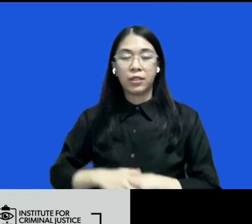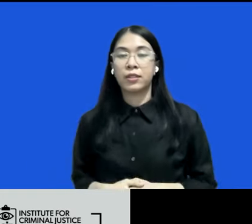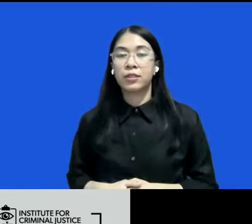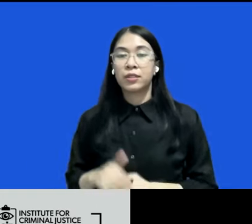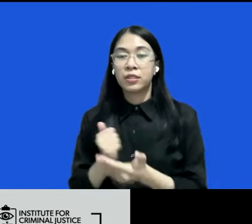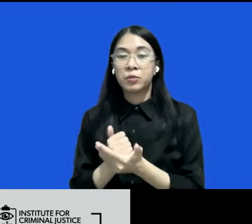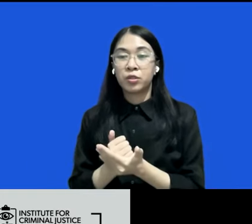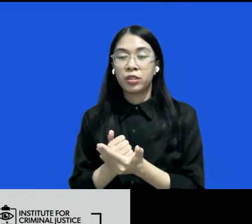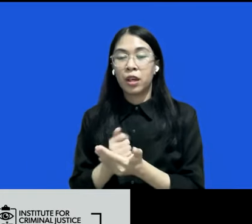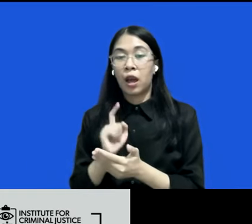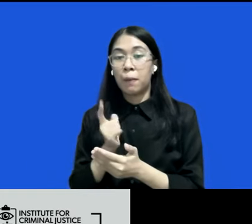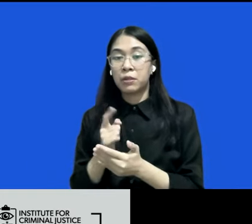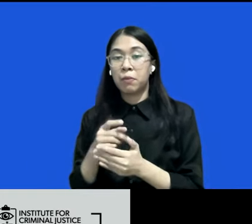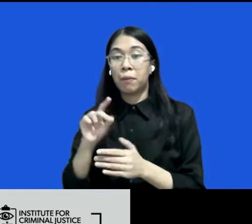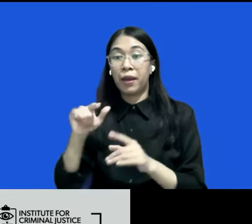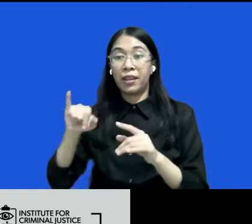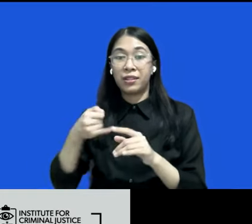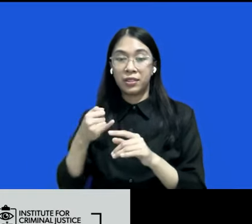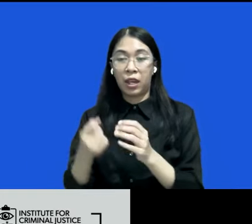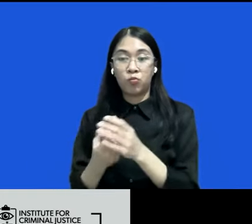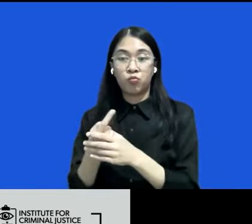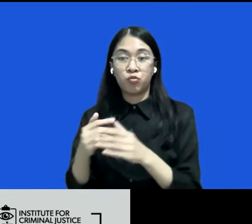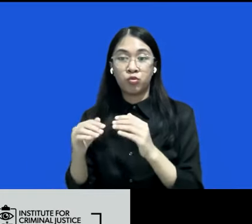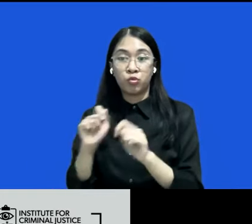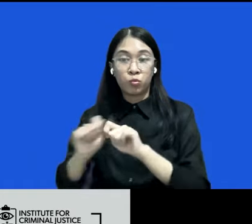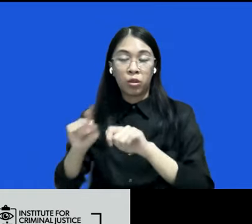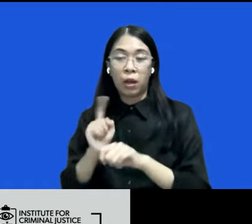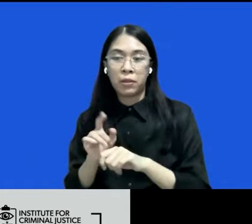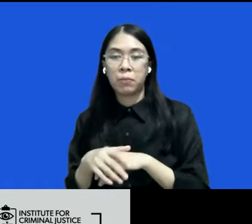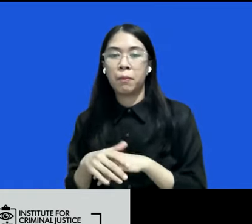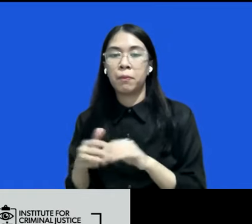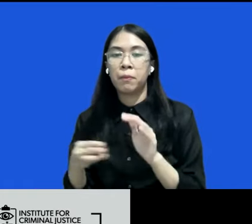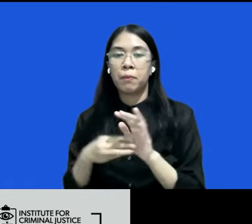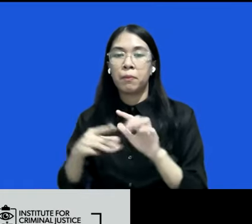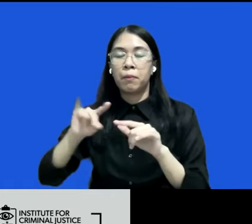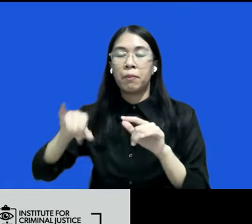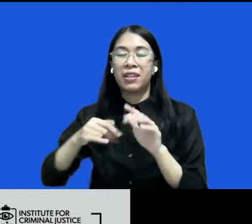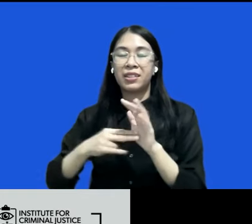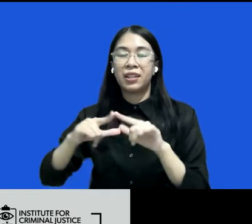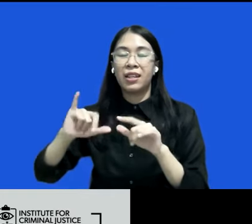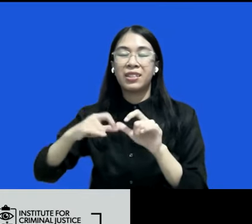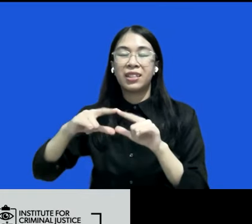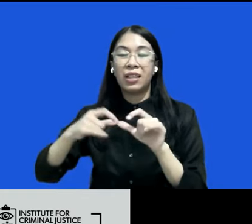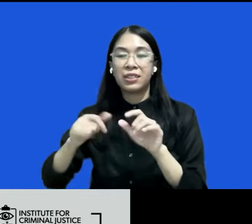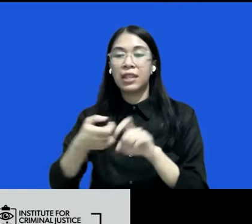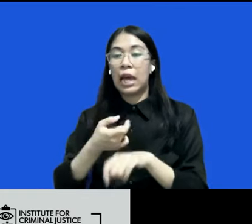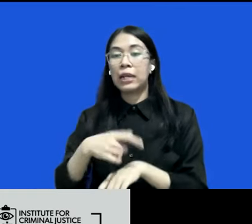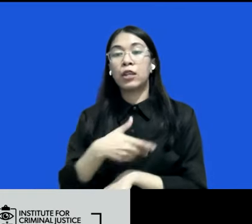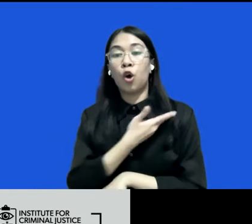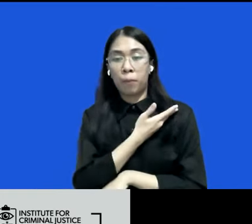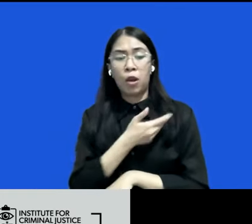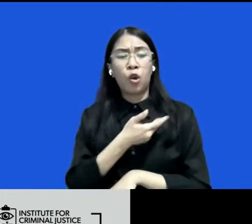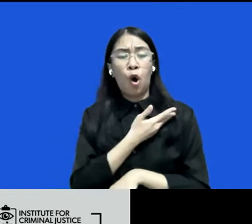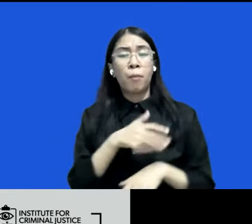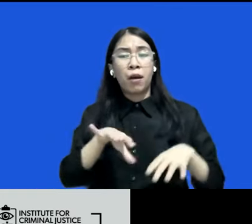terbesarnya kenapa restoratif justice muncul karena ada marginalisasi dari korban korban tidak punya peran apa-apa dalam peradilan